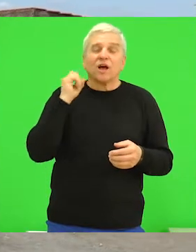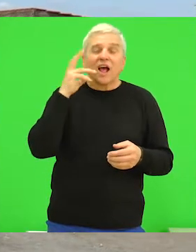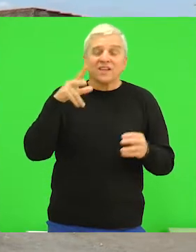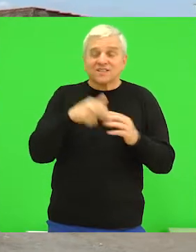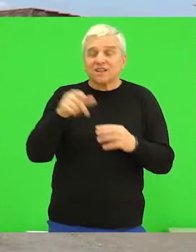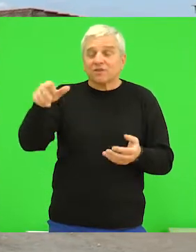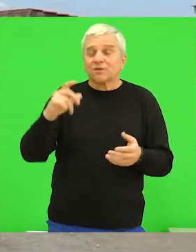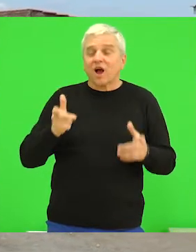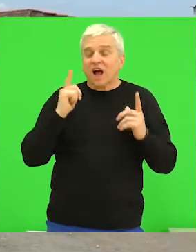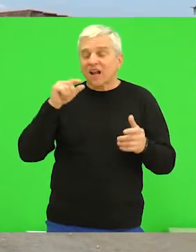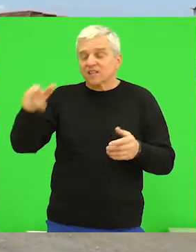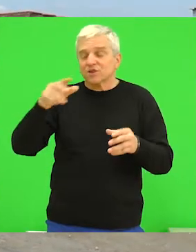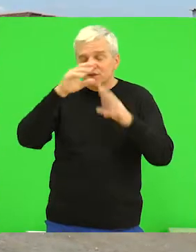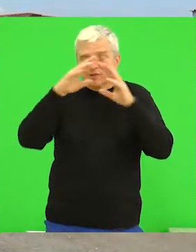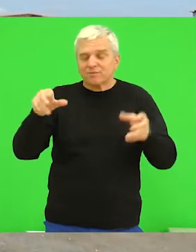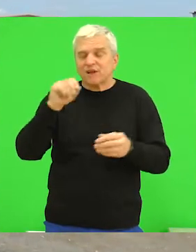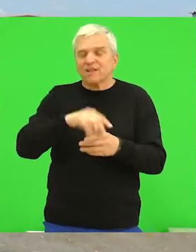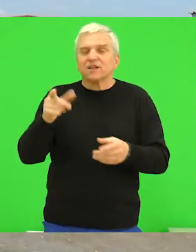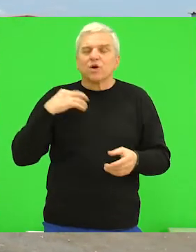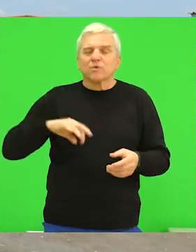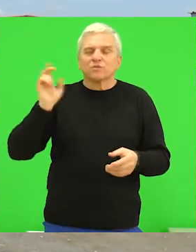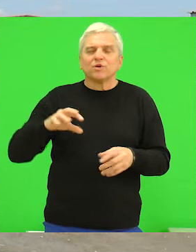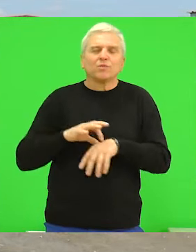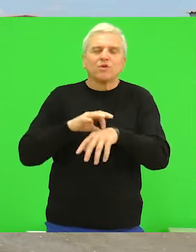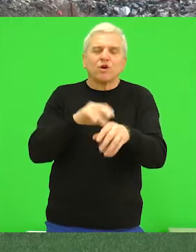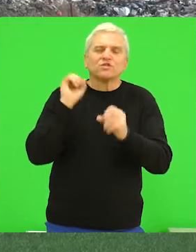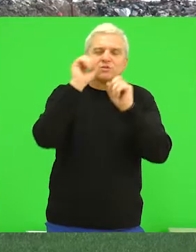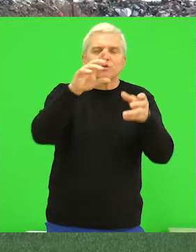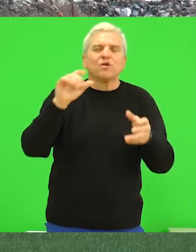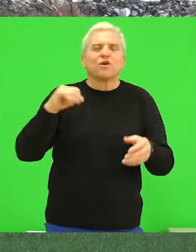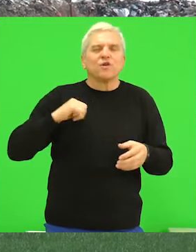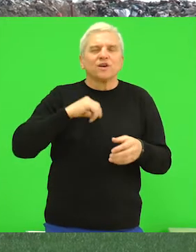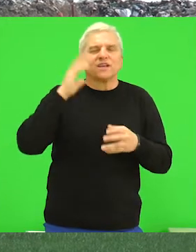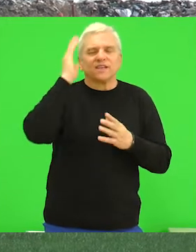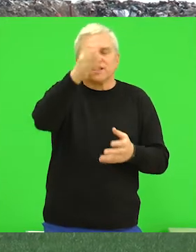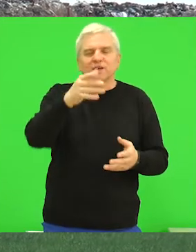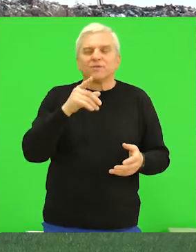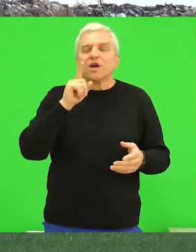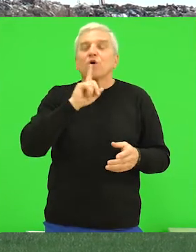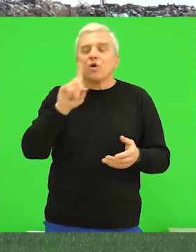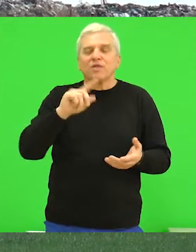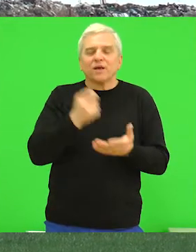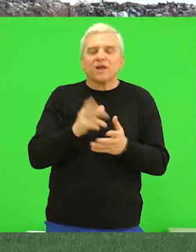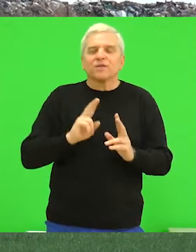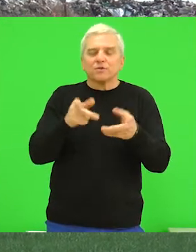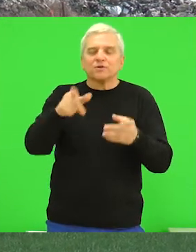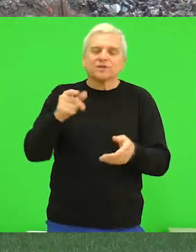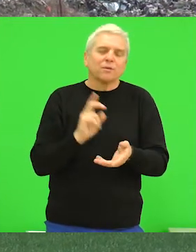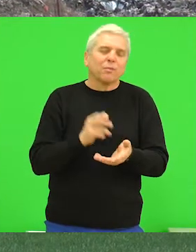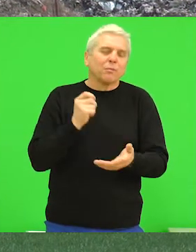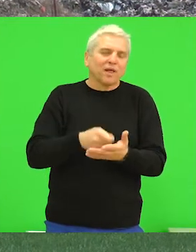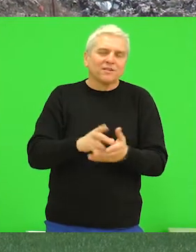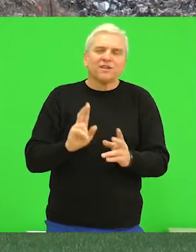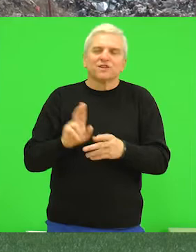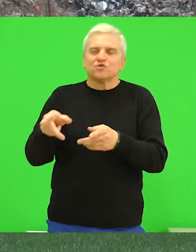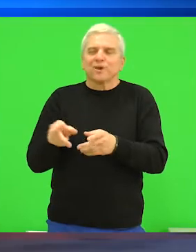zatvaranju gradskog smetlišta morati da odnosimo na regionalnu deponiju u Kikindu, pa ko ne plati na mostu, platit